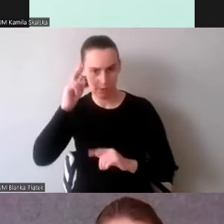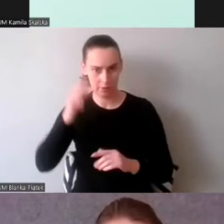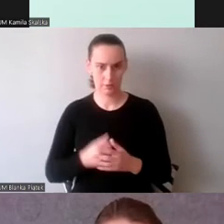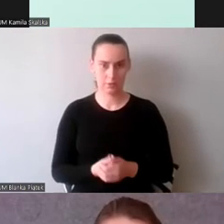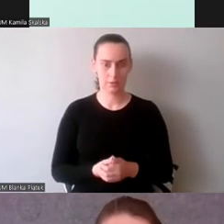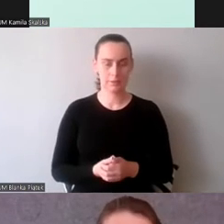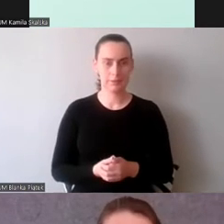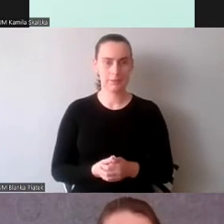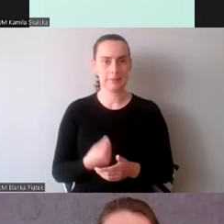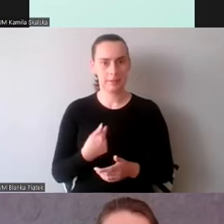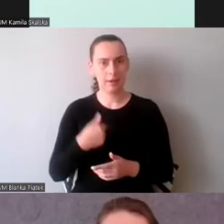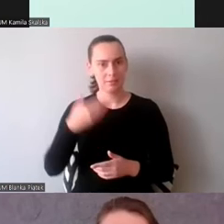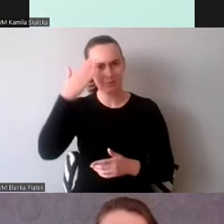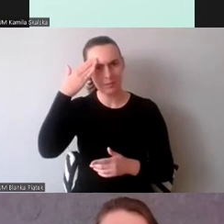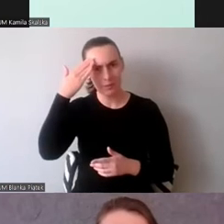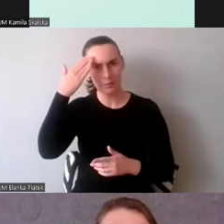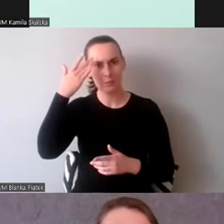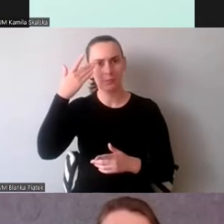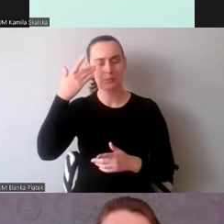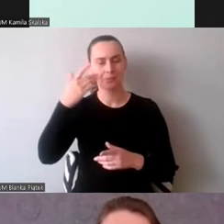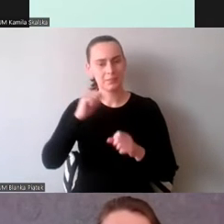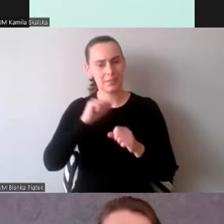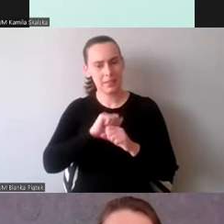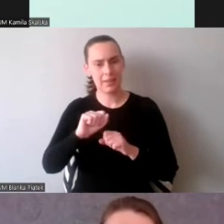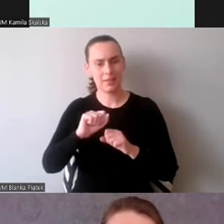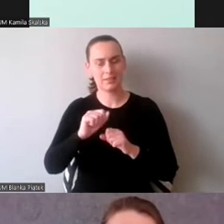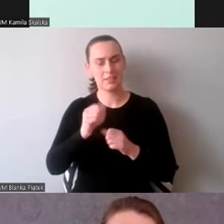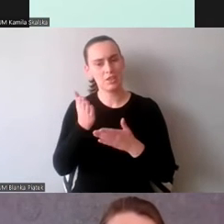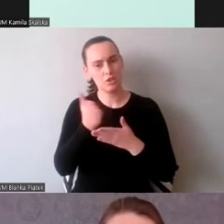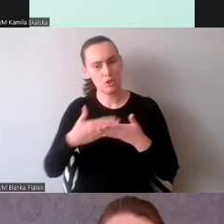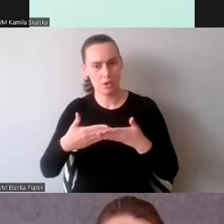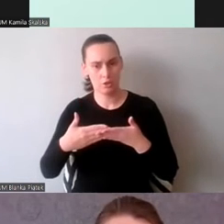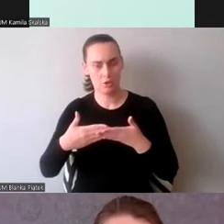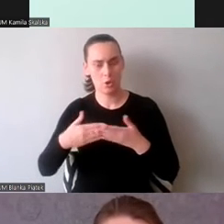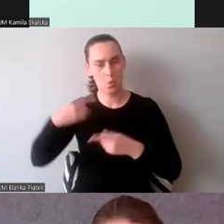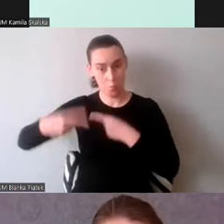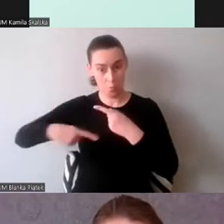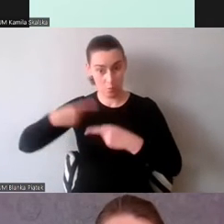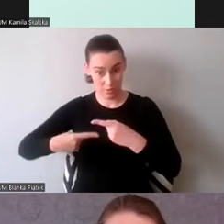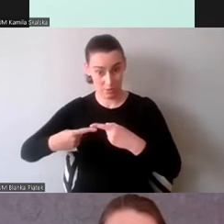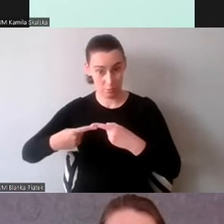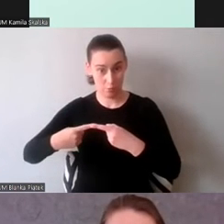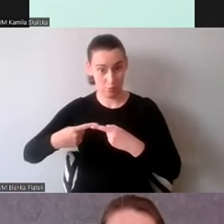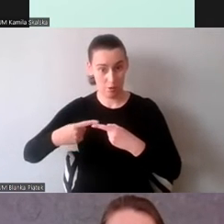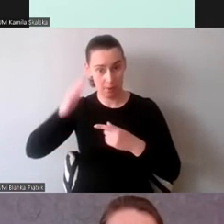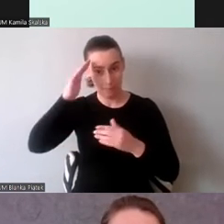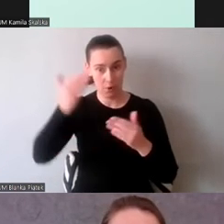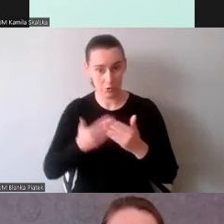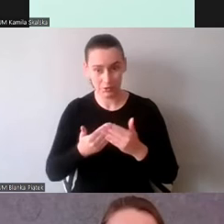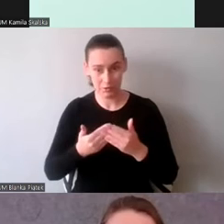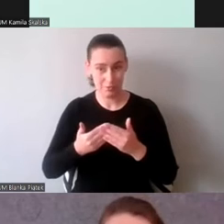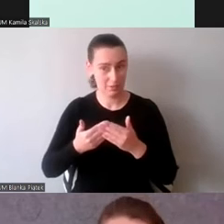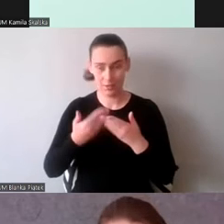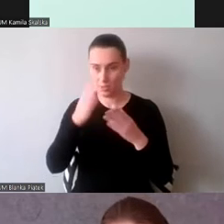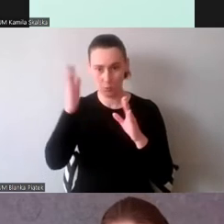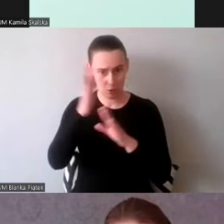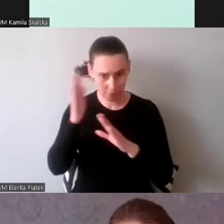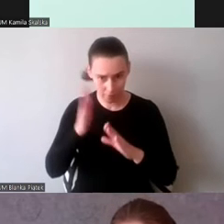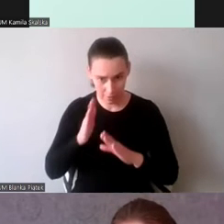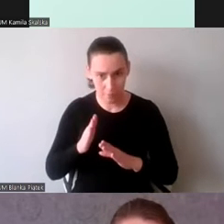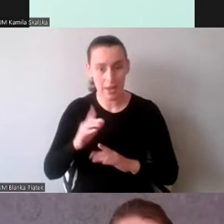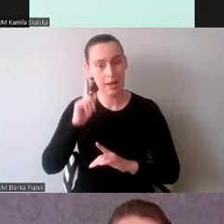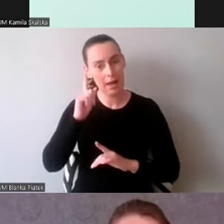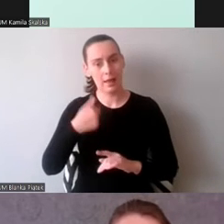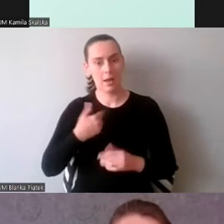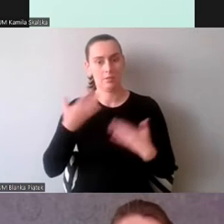Zdaję sobie sprawię, że są pewne części procesów kognitywnych, które nie są świadome, ale musimy się skupić na